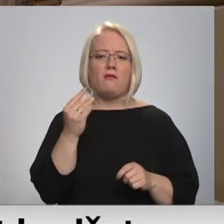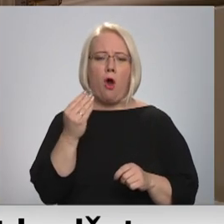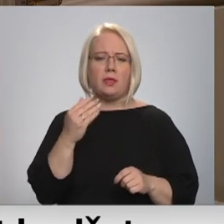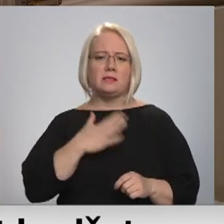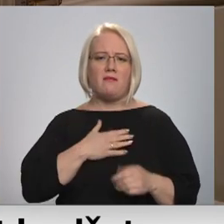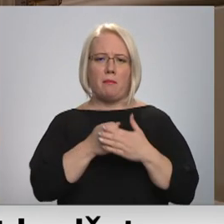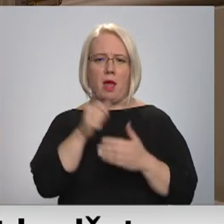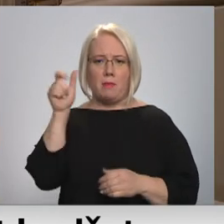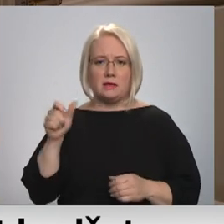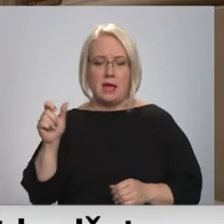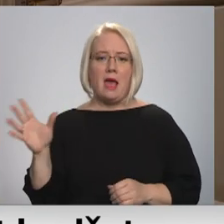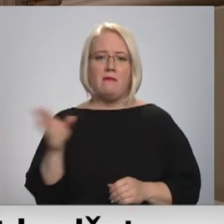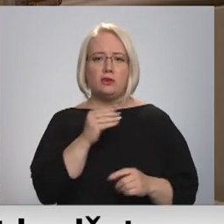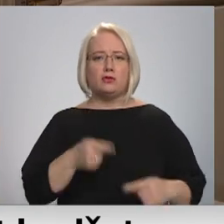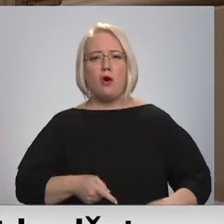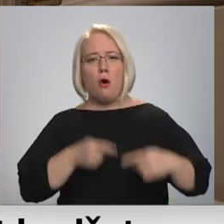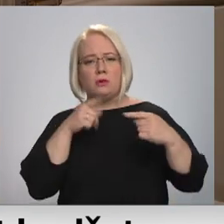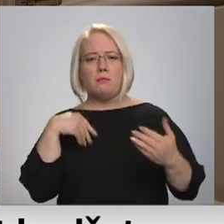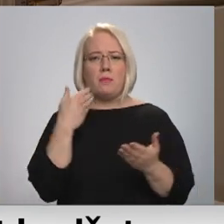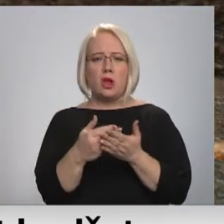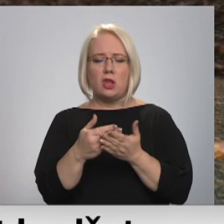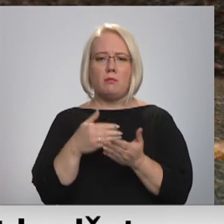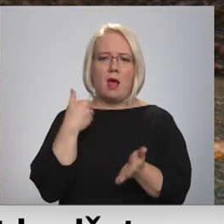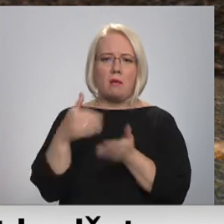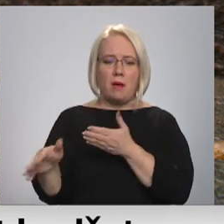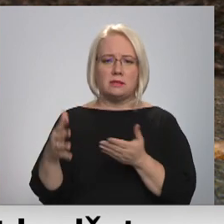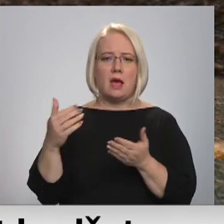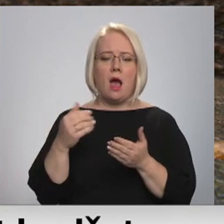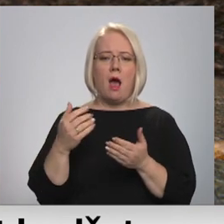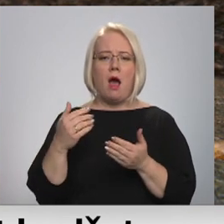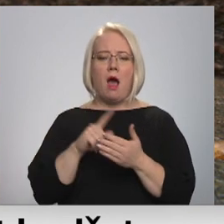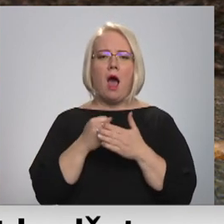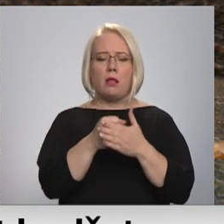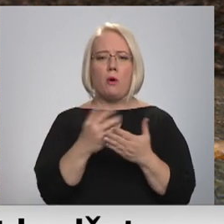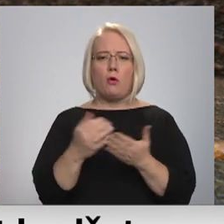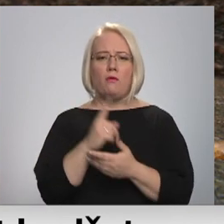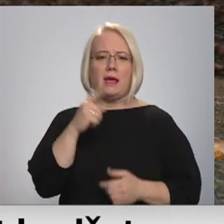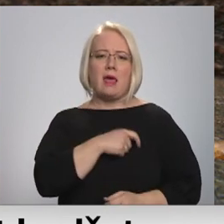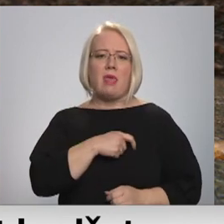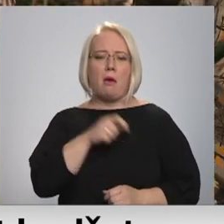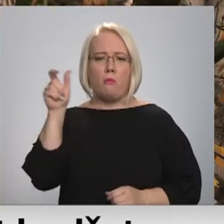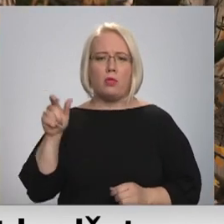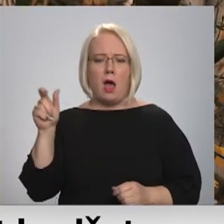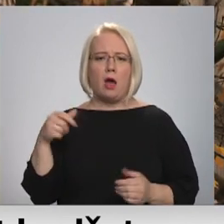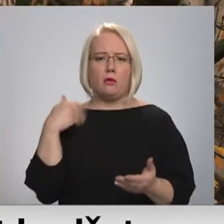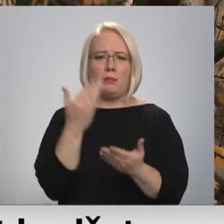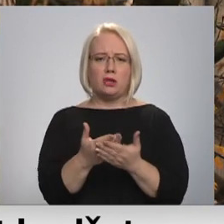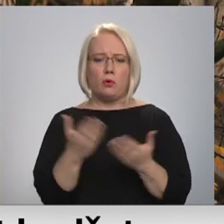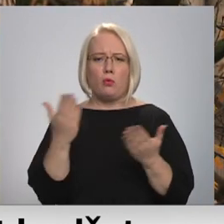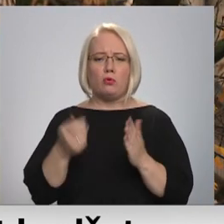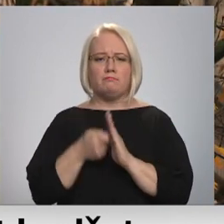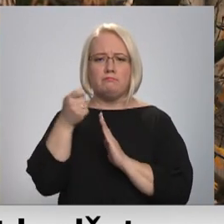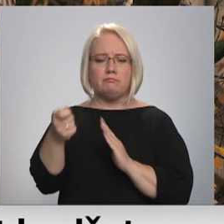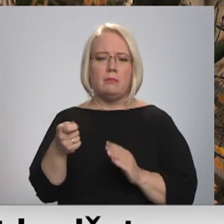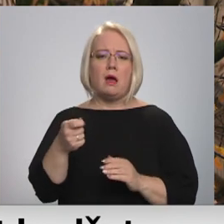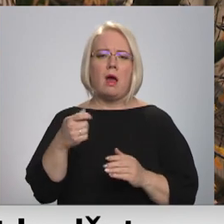opozīcijas priekšlikums deputāti vairākums noraidīja. Atbalstu guba tikai tās augtie deputātu kvotu priekumi, kuras iesniec koalīcijas deputāti.